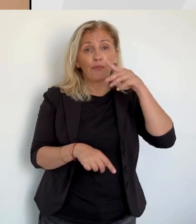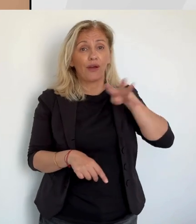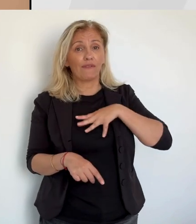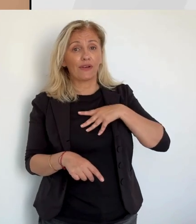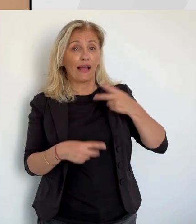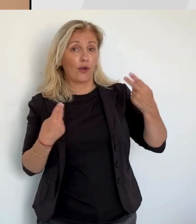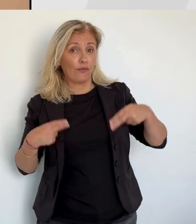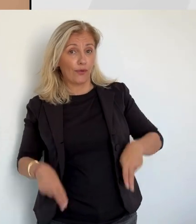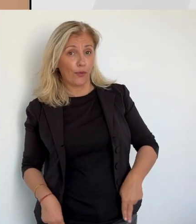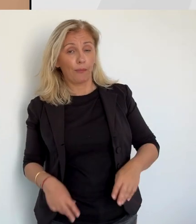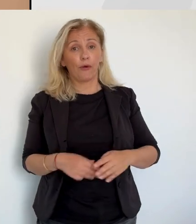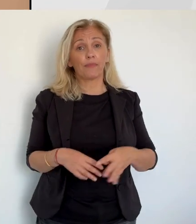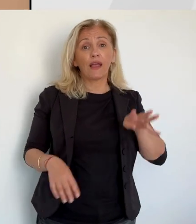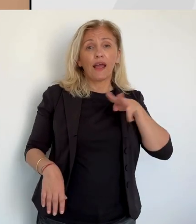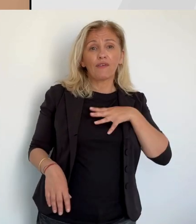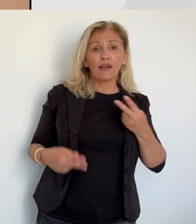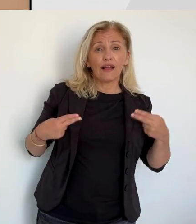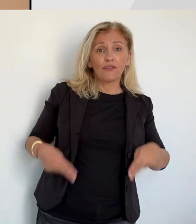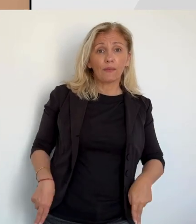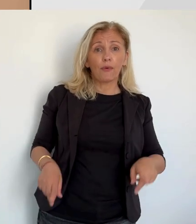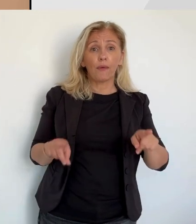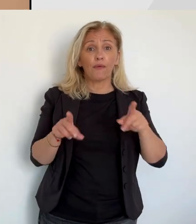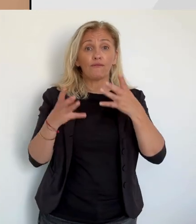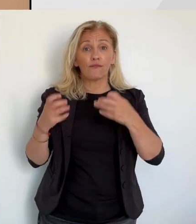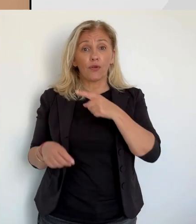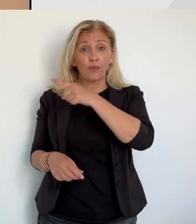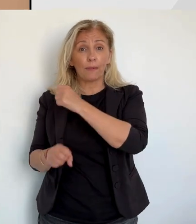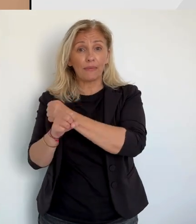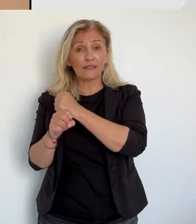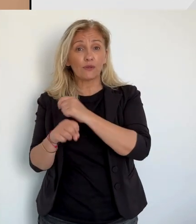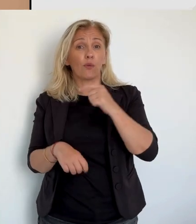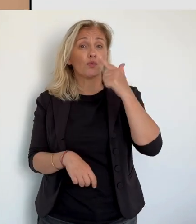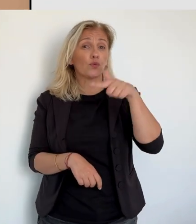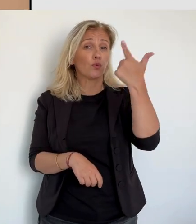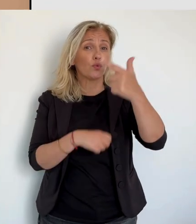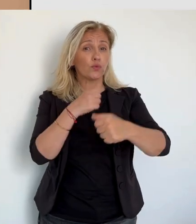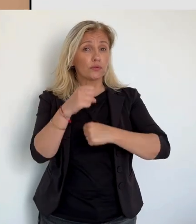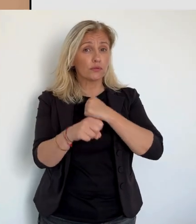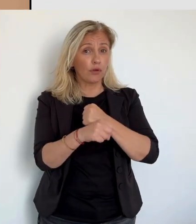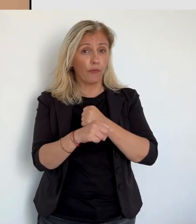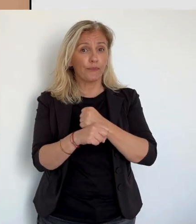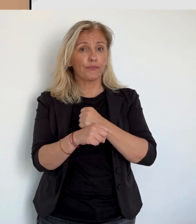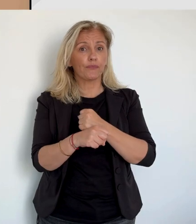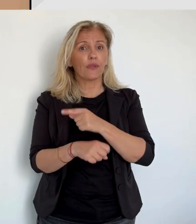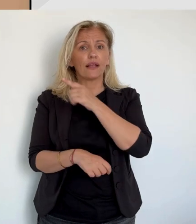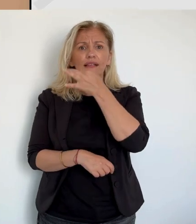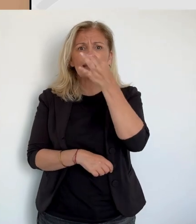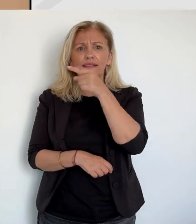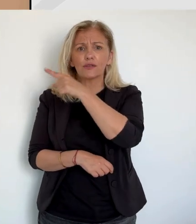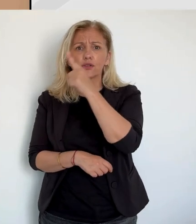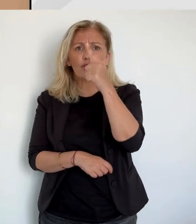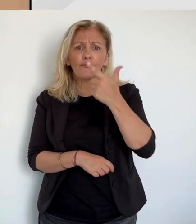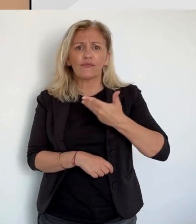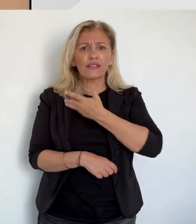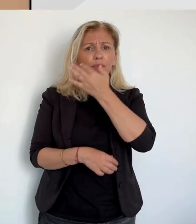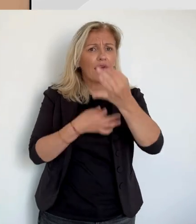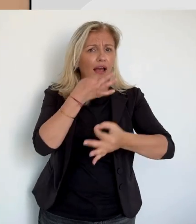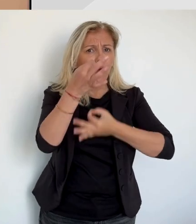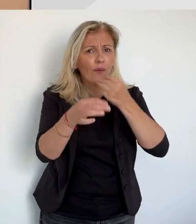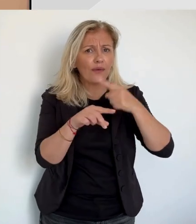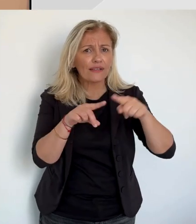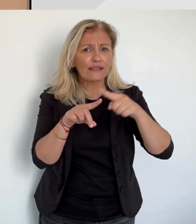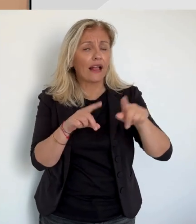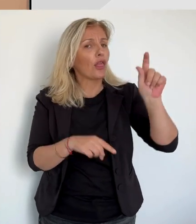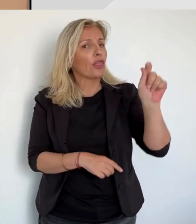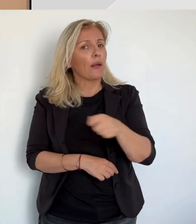la tentative d'infraction, nous allons voir pour étudier un éventuel appel pour voir si on peut la contester